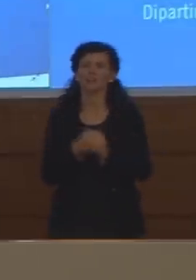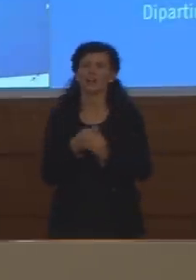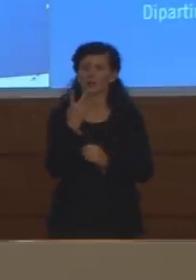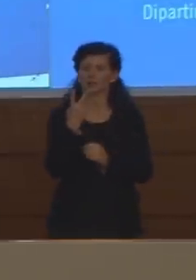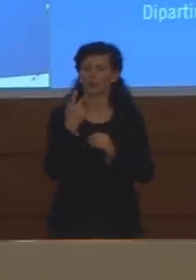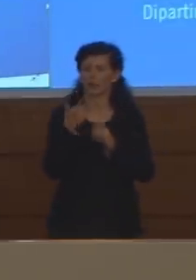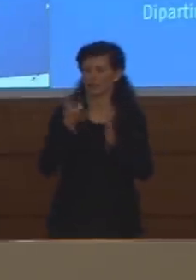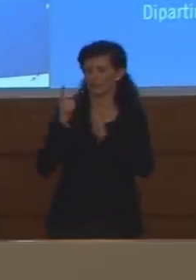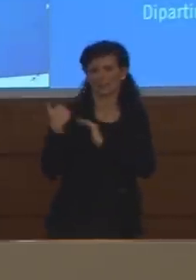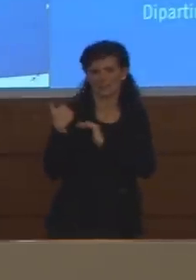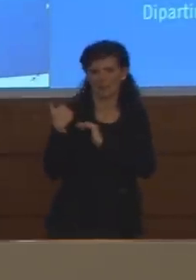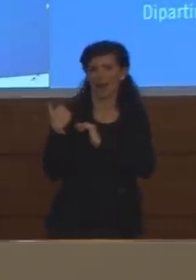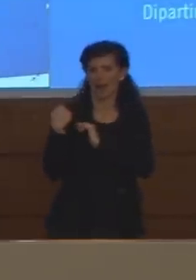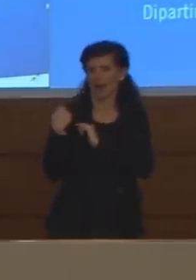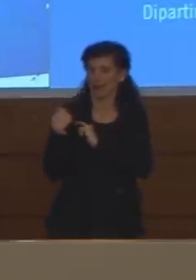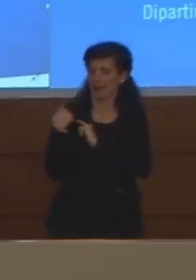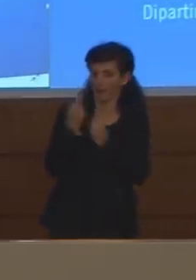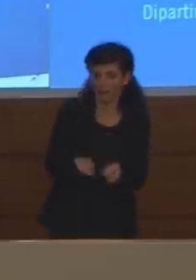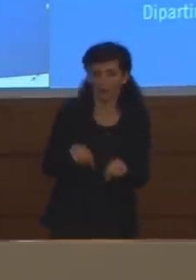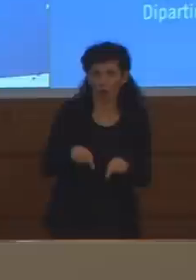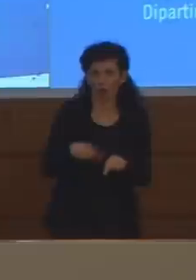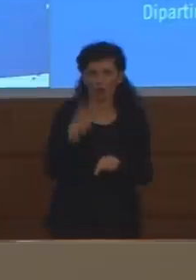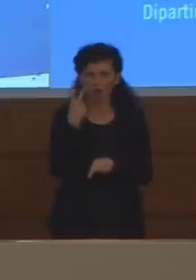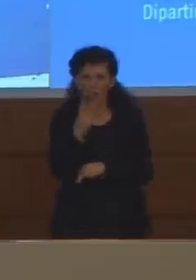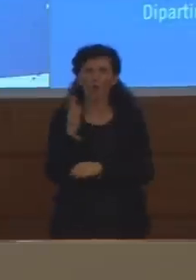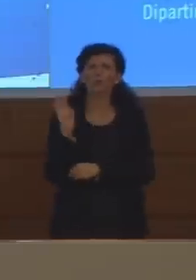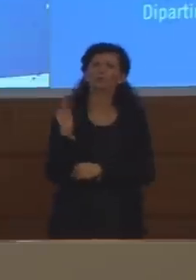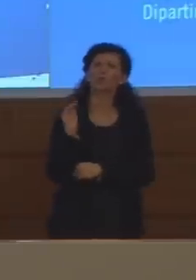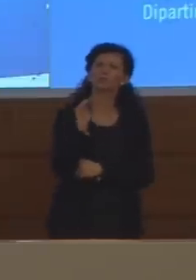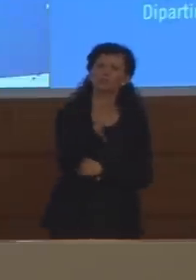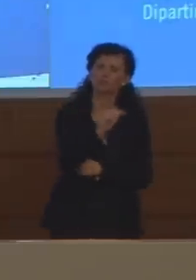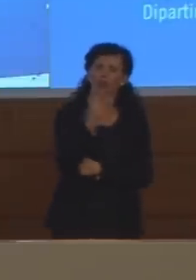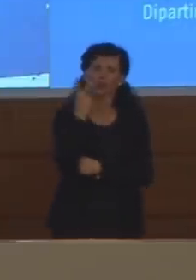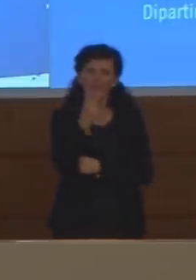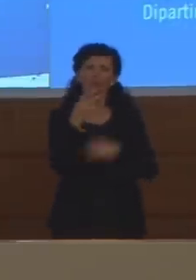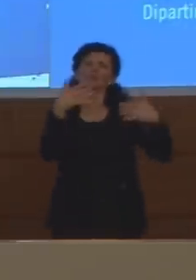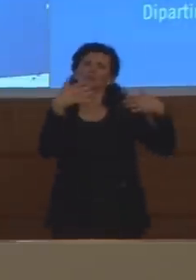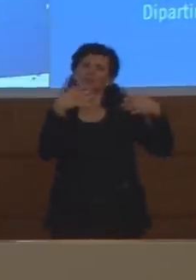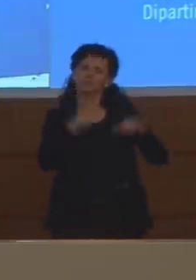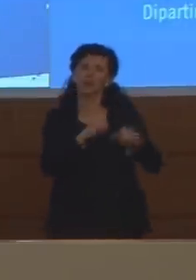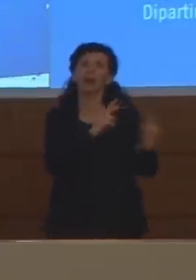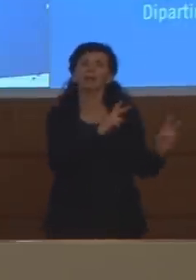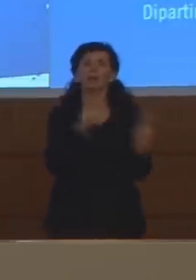abbiamo avuto tutti i giorni delle ultime due settimane un calo del numero dei